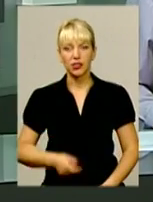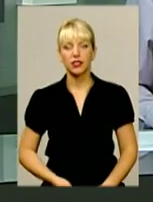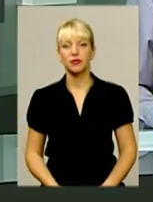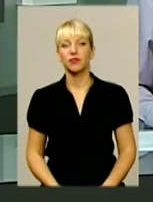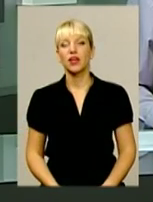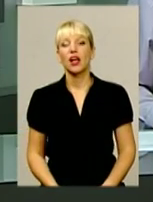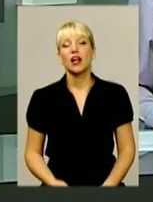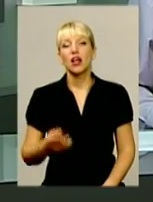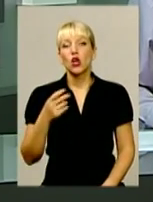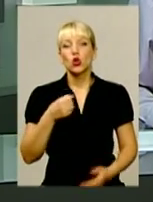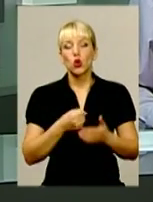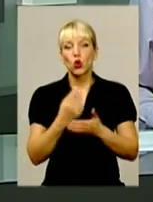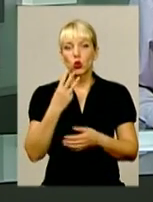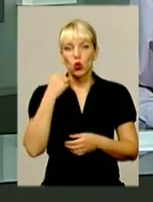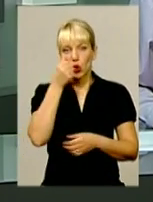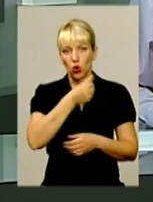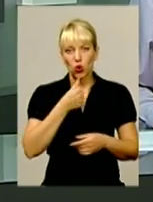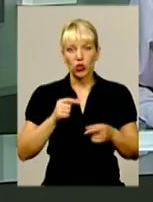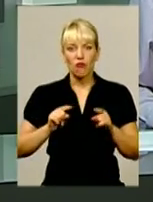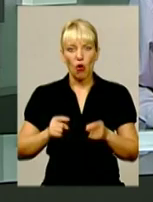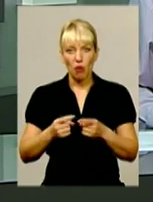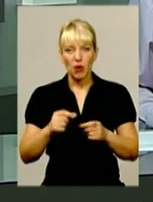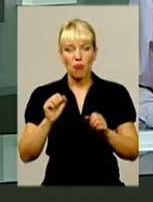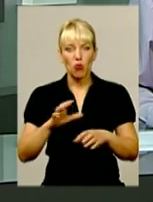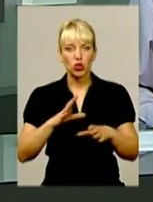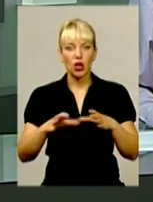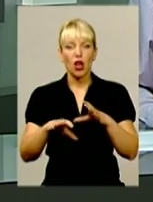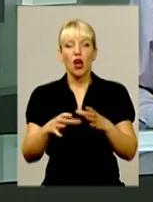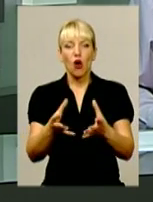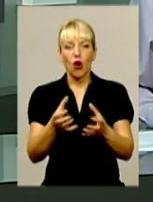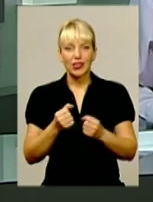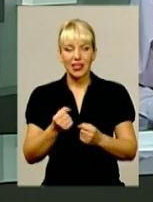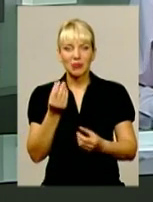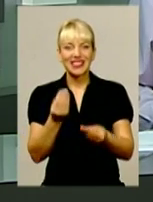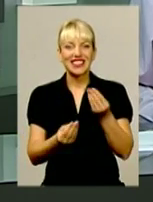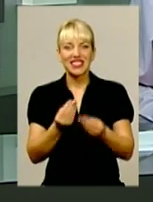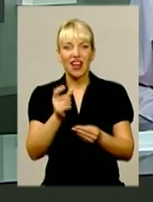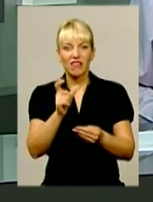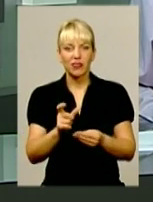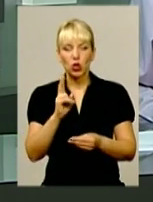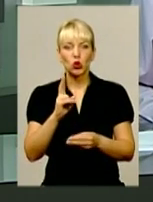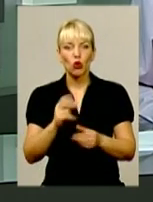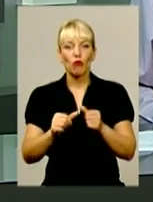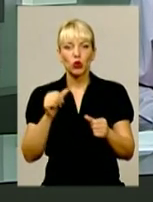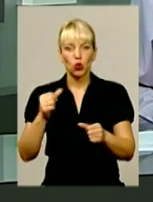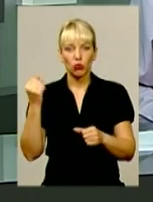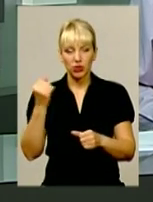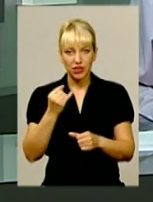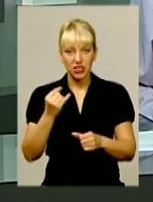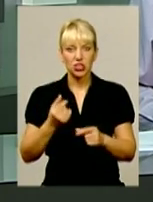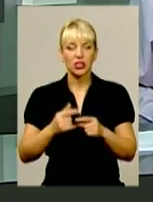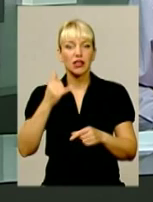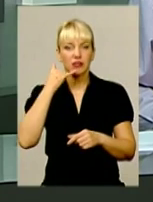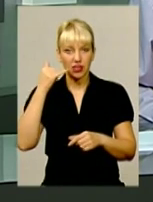До трьох років обмеження волі може отримати жартівник, котрий минулого тижня, так би мовити, замінував ресторан Сілістра.